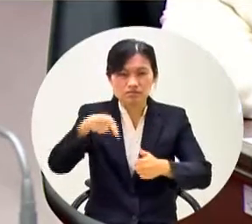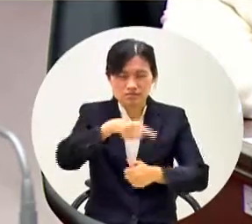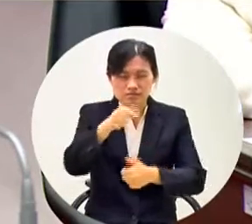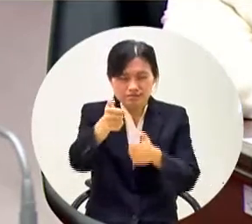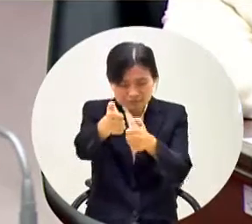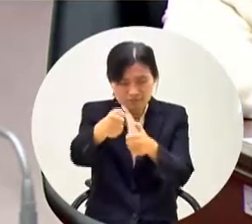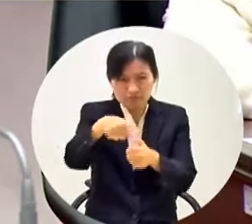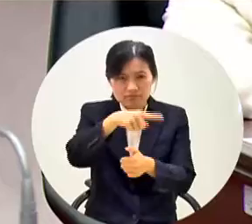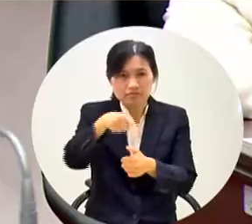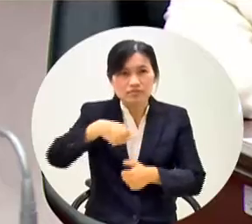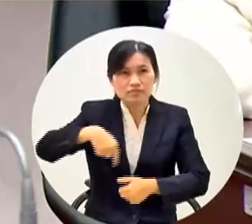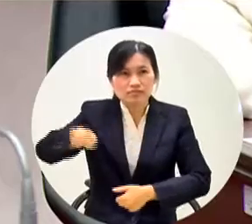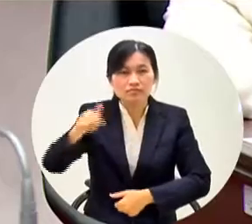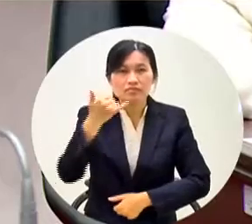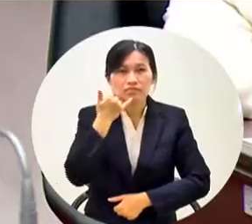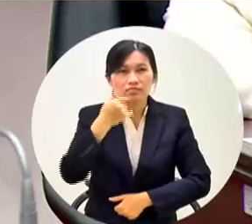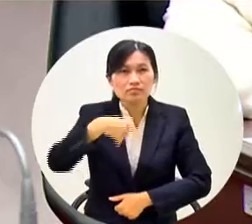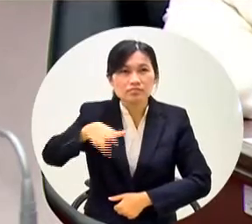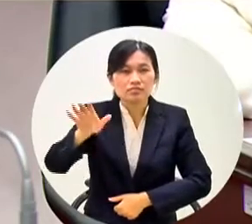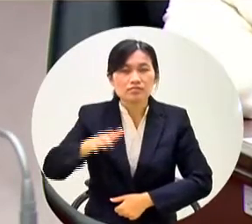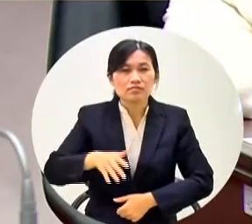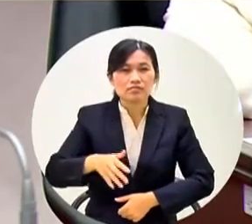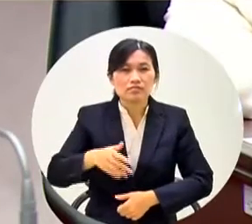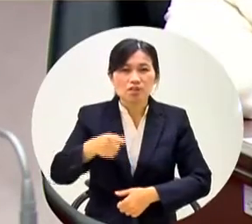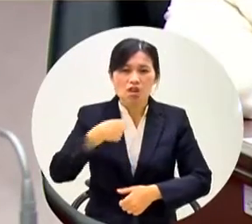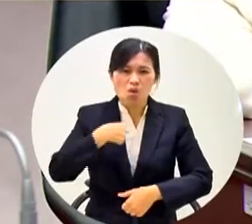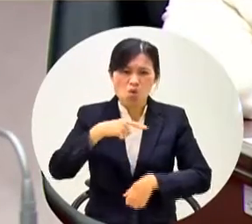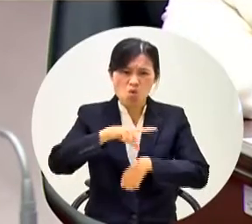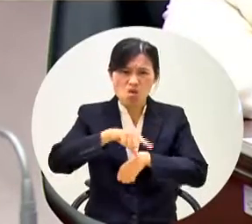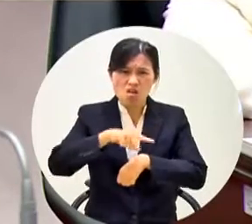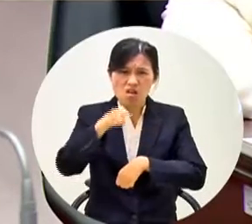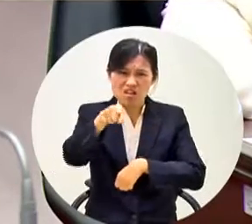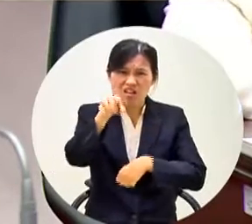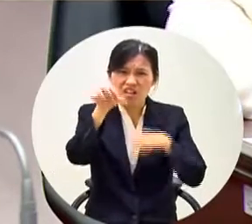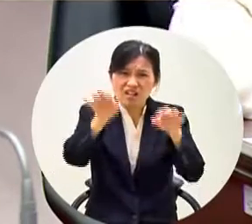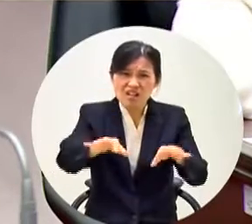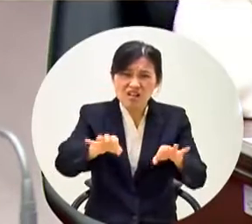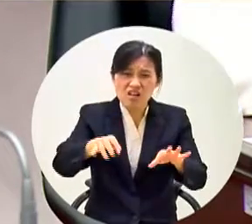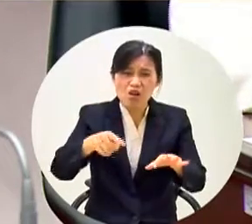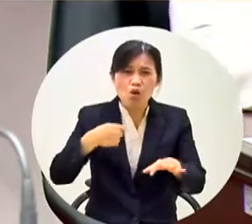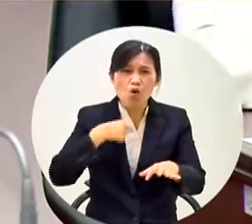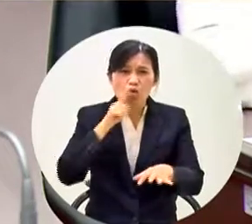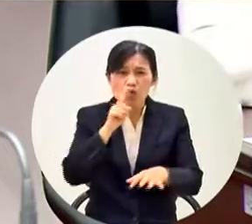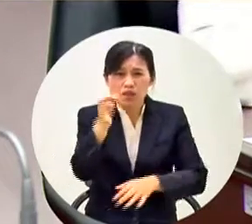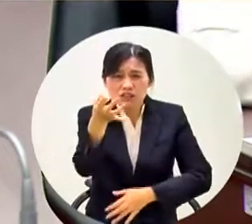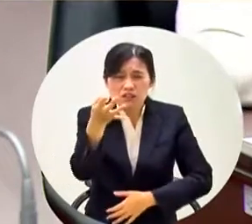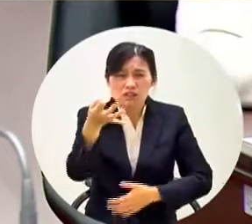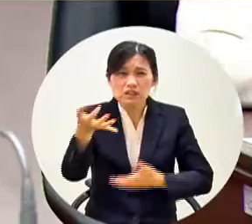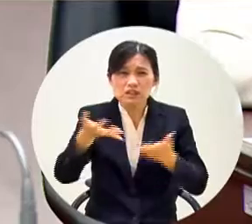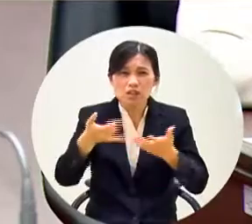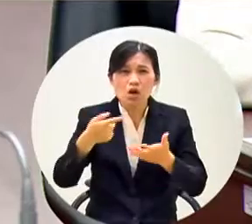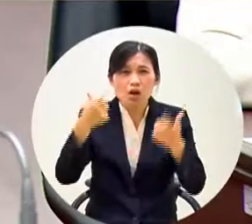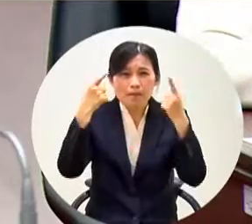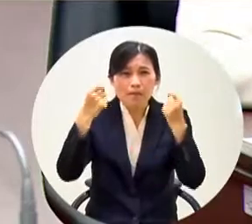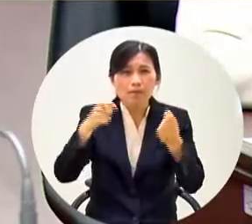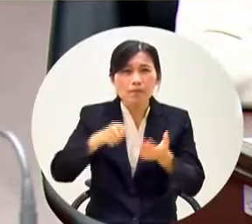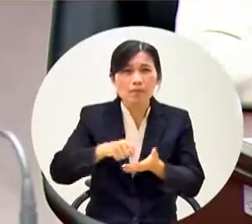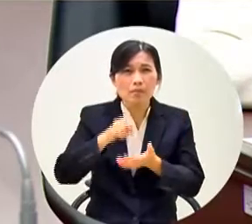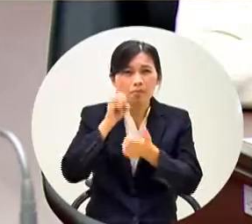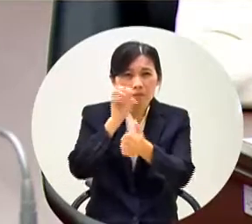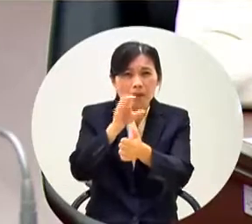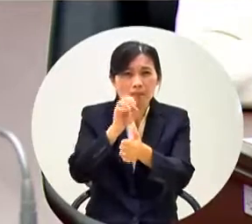你看你給我浪費時間那個業務事長你跟我說這個錢的問題我本來要提供給你意見這個下一次再來